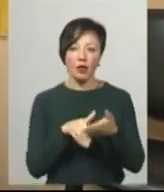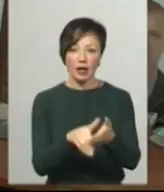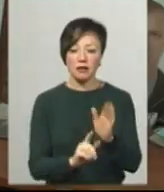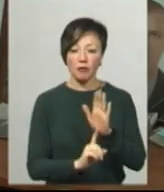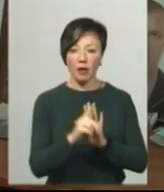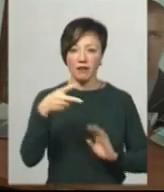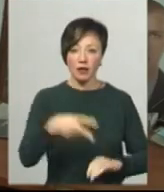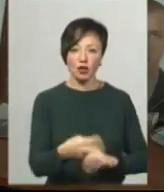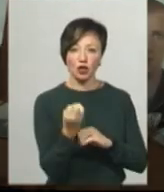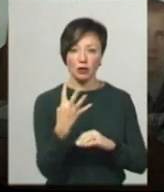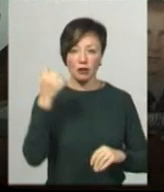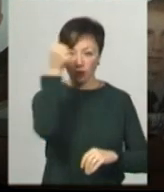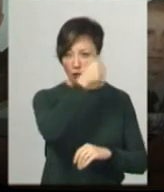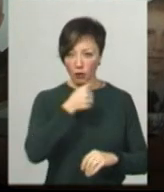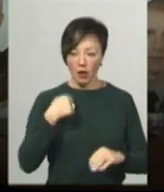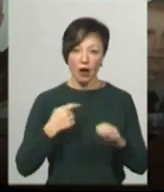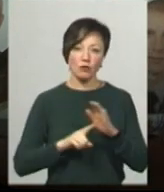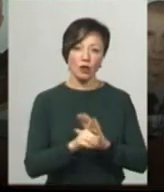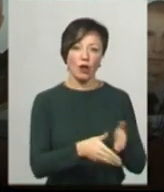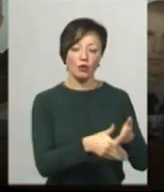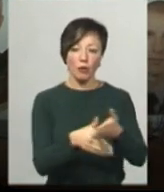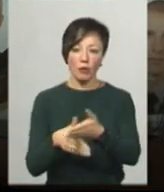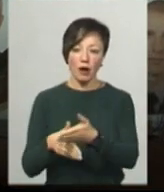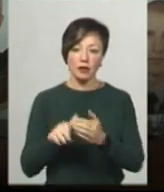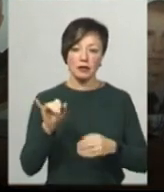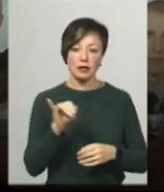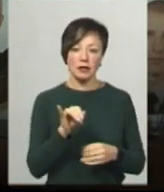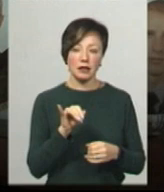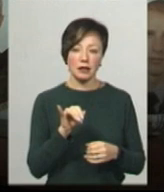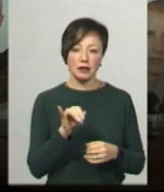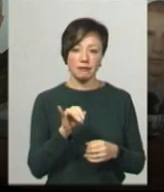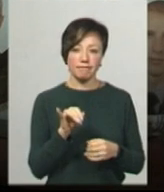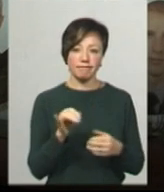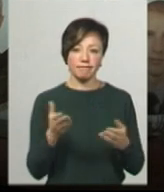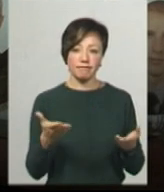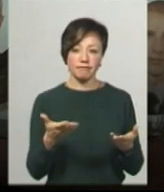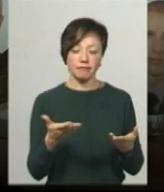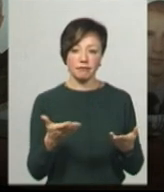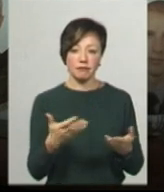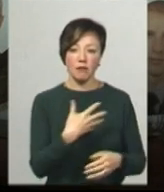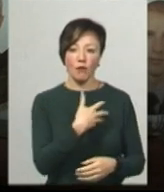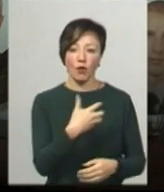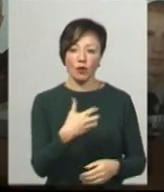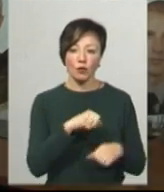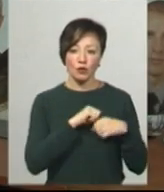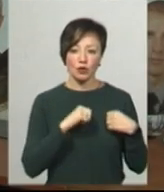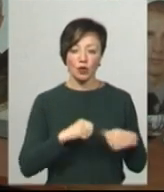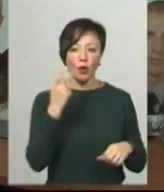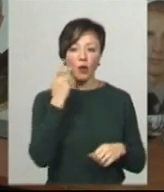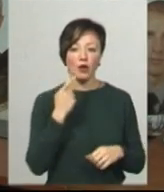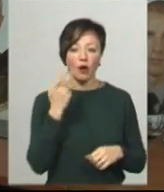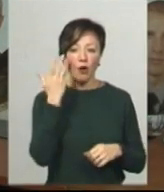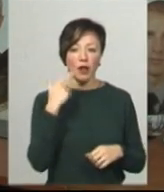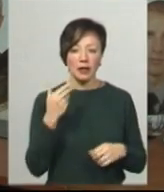року. Розпочала допомагати і воно за покликом на певне душі. Коли треба було,